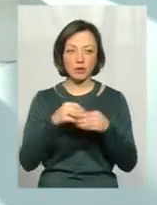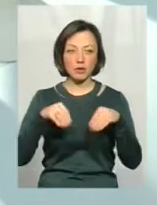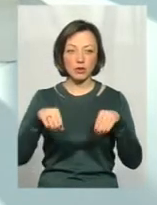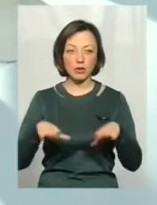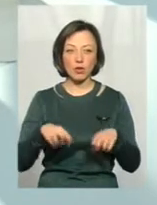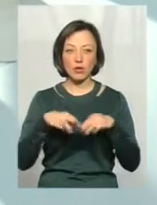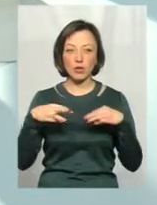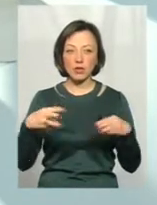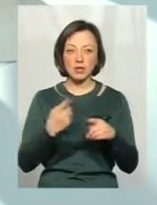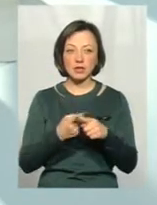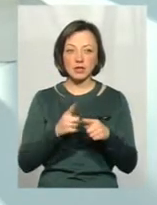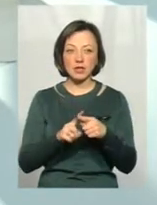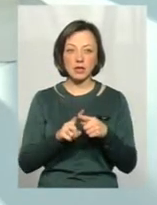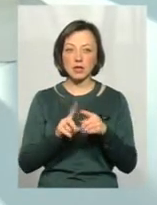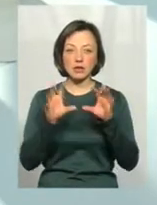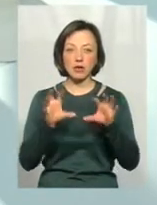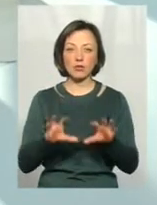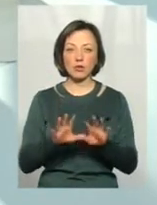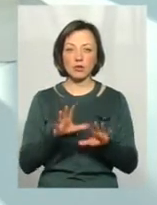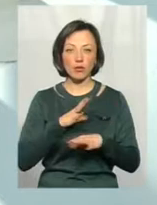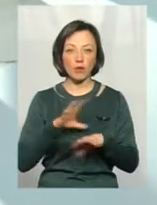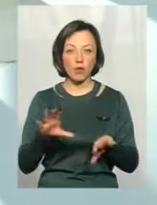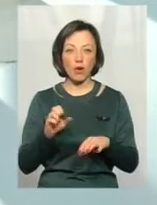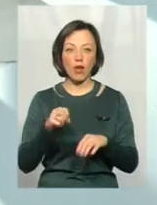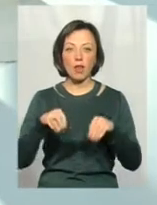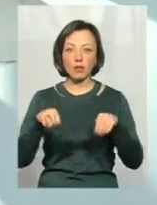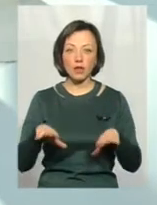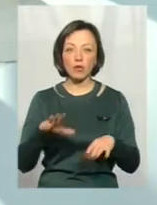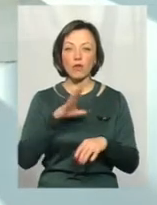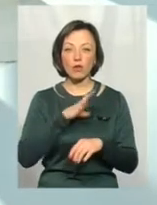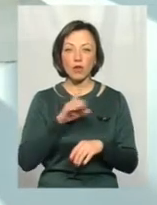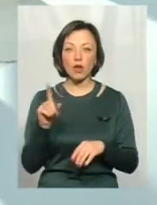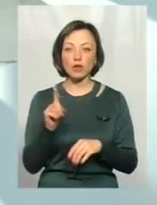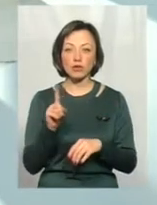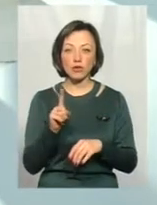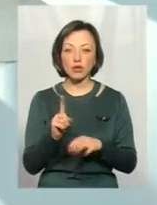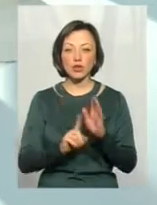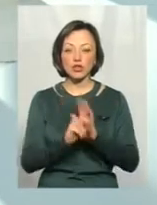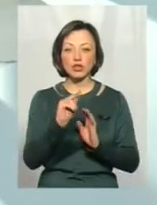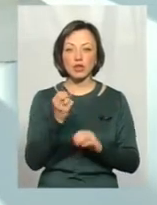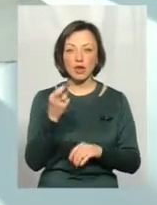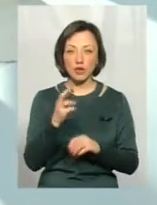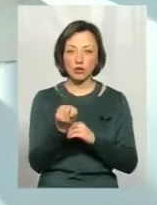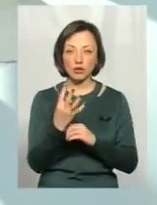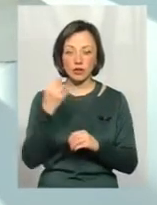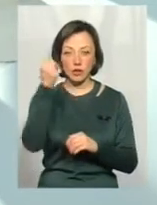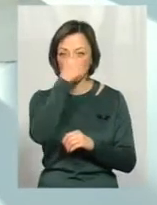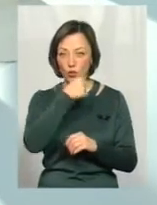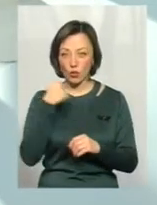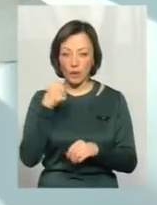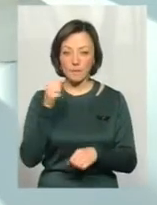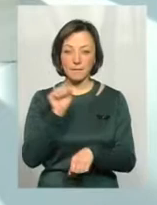урядова, тому що це, здається, не було законодавче там оформлено. Але постанова була про те, що, здається, з червня 2014 року